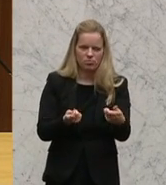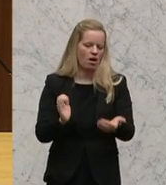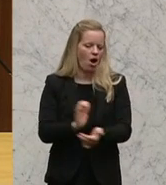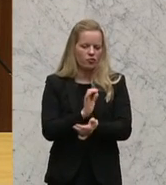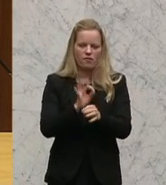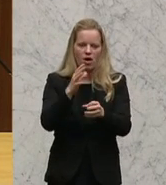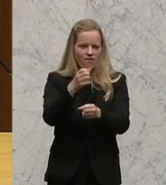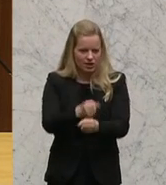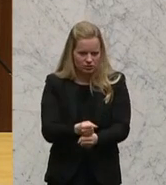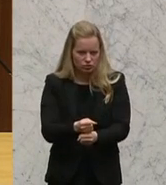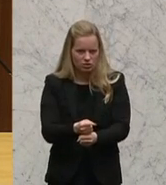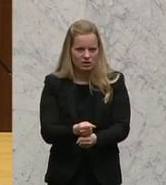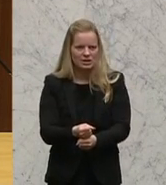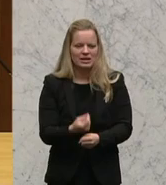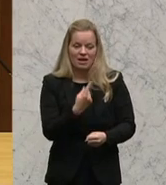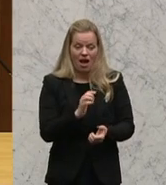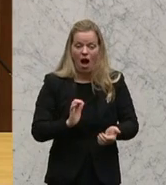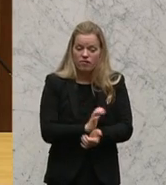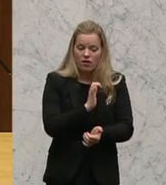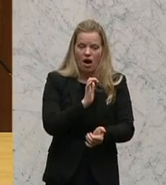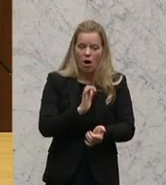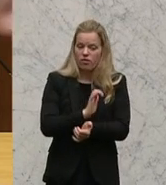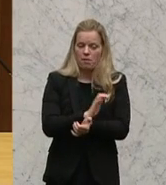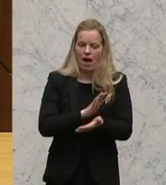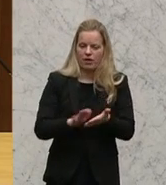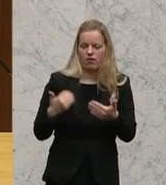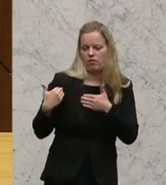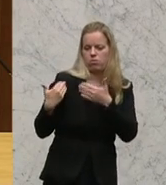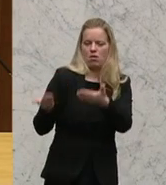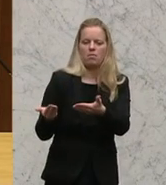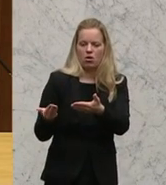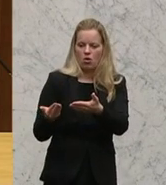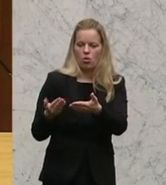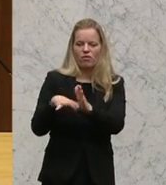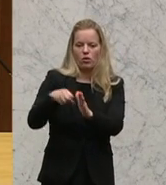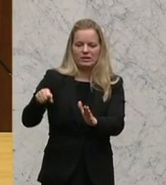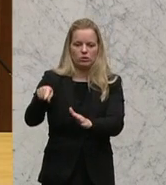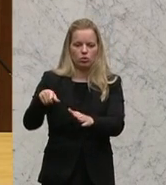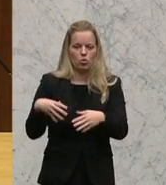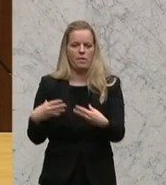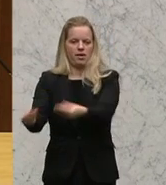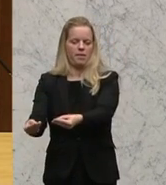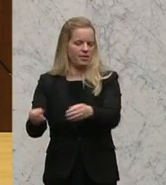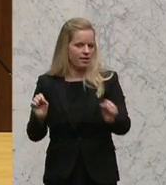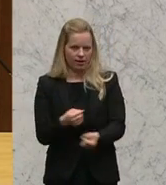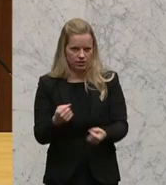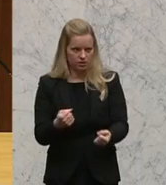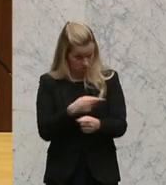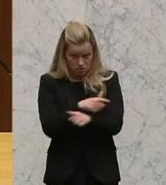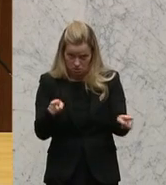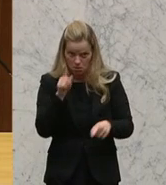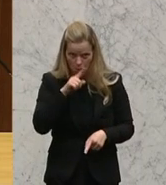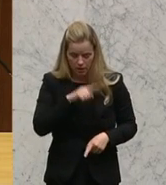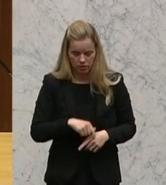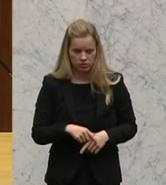ihm zusteht, er sie nicht einfach von diesen Aufgaben entlegeln kann und irgendwo an die Vollziehung entsprechend weitergeben kann, so wie es hier auch